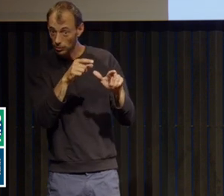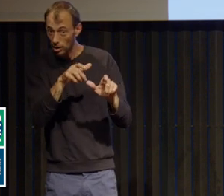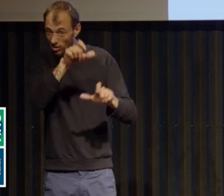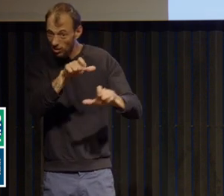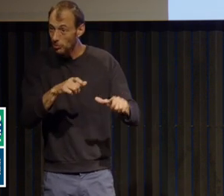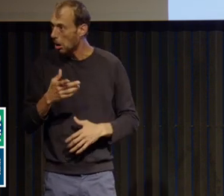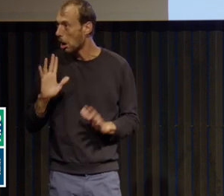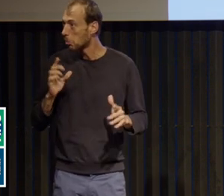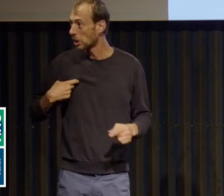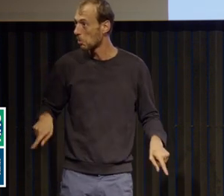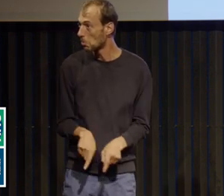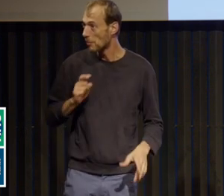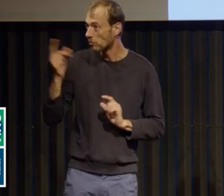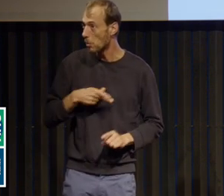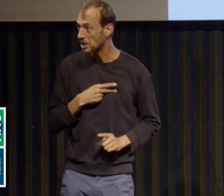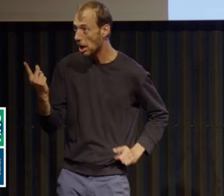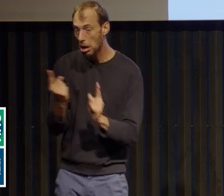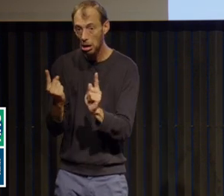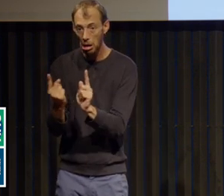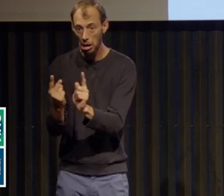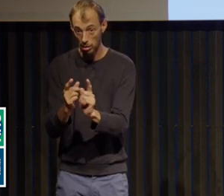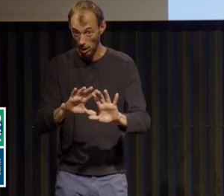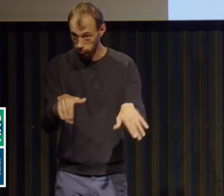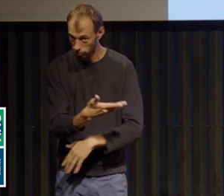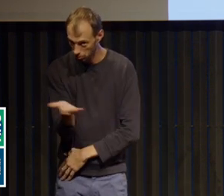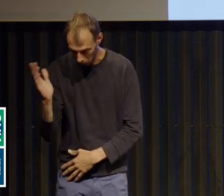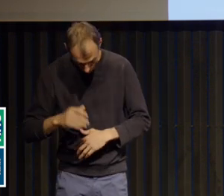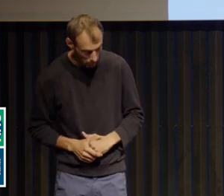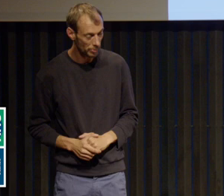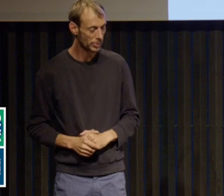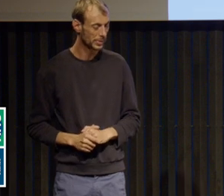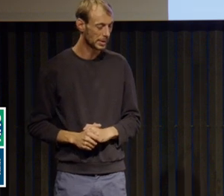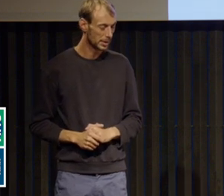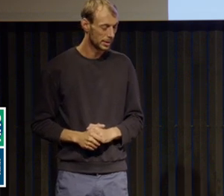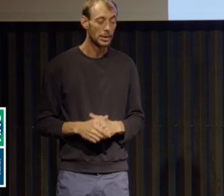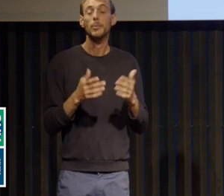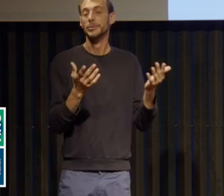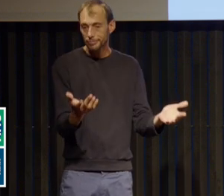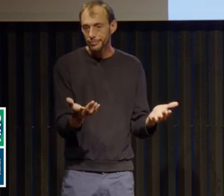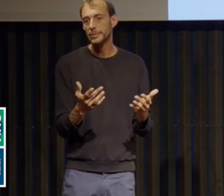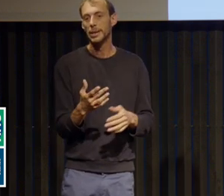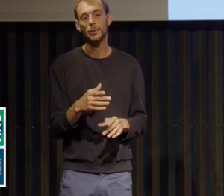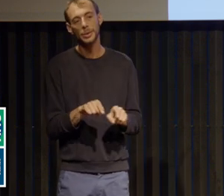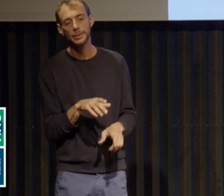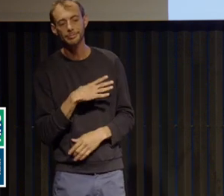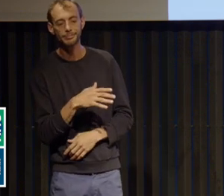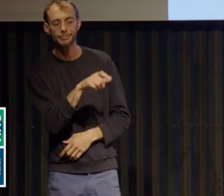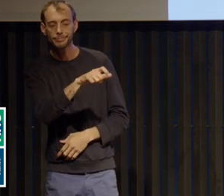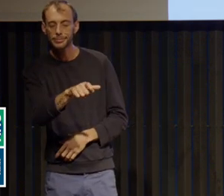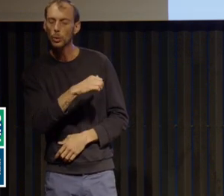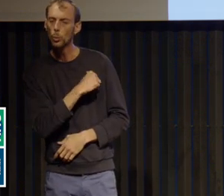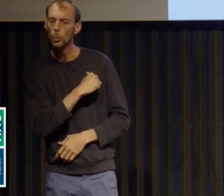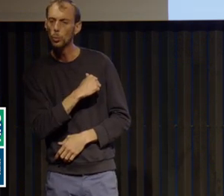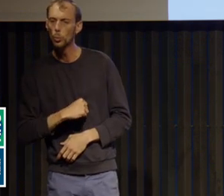Et puis, alors bien sûr, plus la forme est grave, plus on peut la cibler. Mais pour les formes d'apparence moins graves qui consultent moins, les données sont moins fiables.